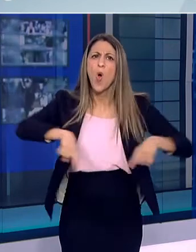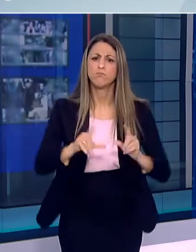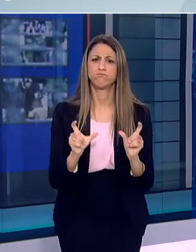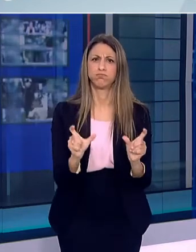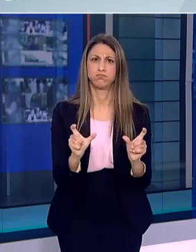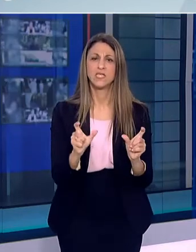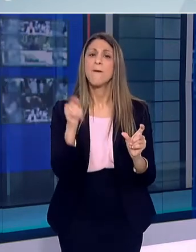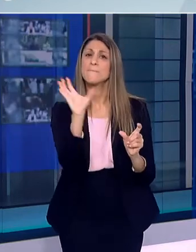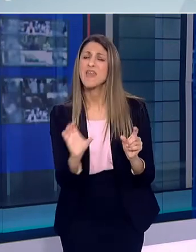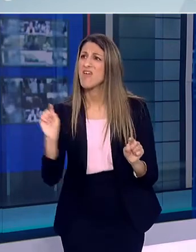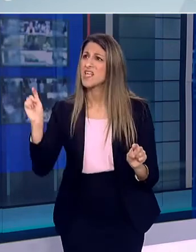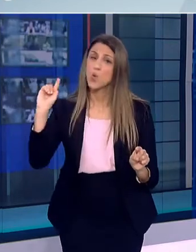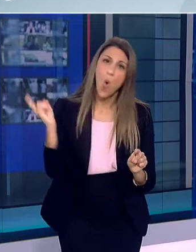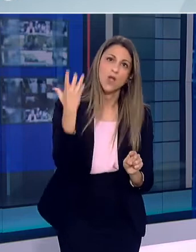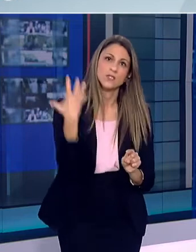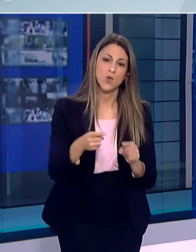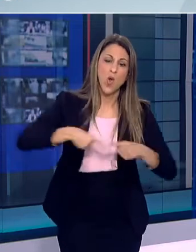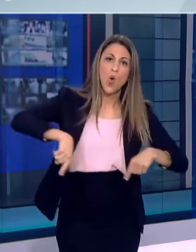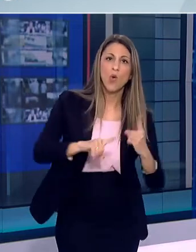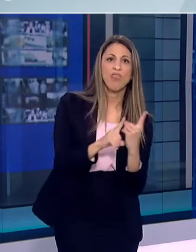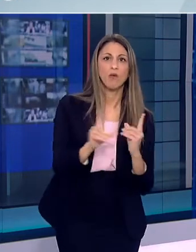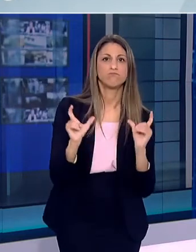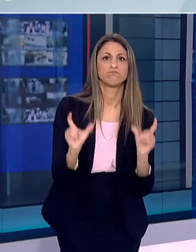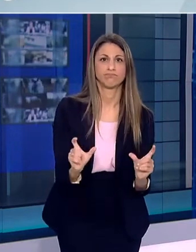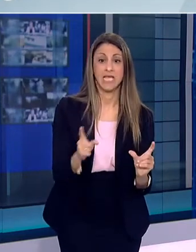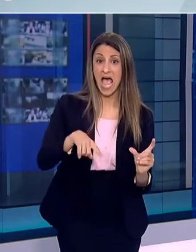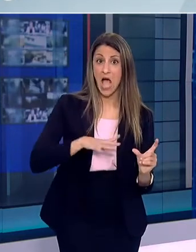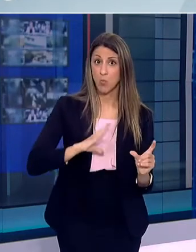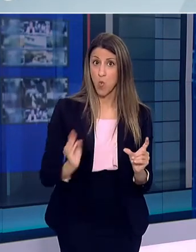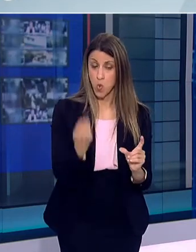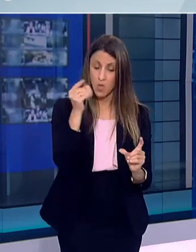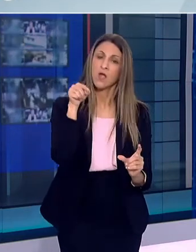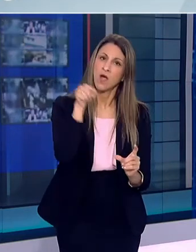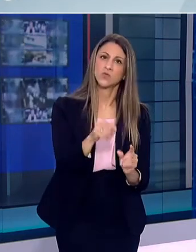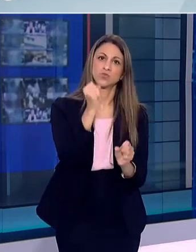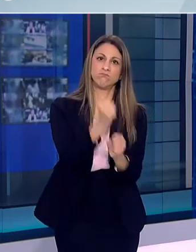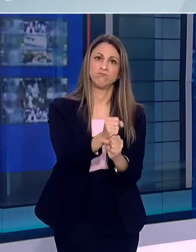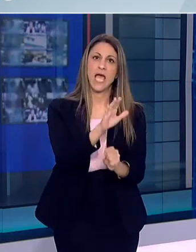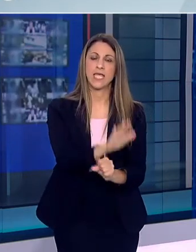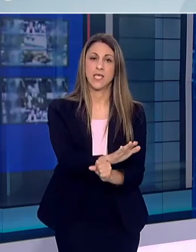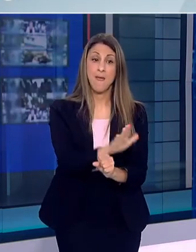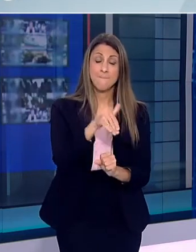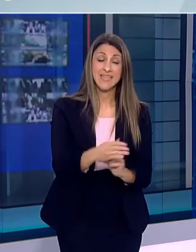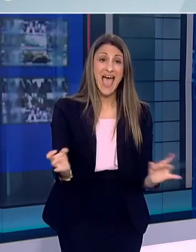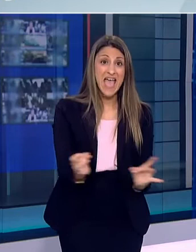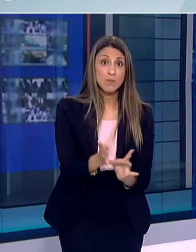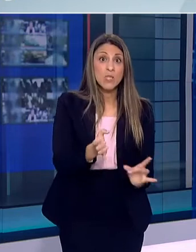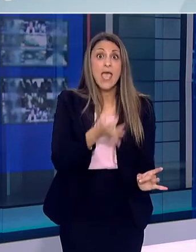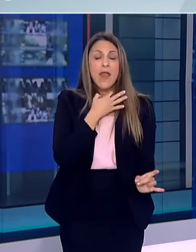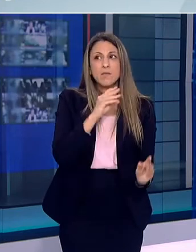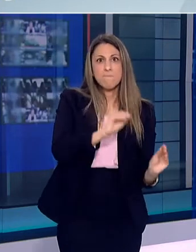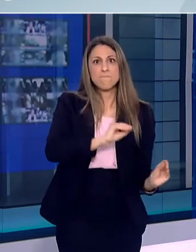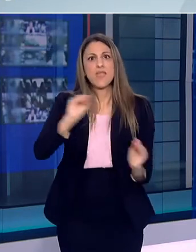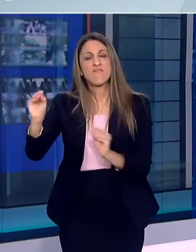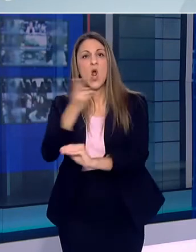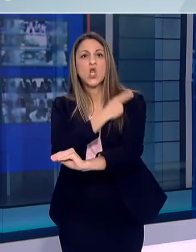τέλος ο μηχανισμός θα είναι αναπάσα στιγμή έτοιμος για διακομιδή ασθενούς σε δομή υγείας εάν αυτό κριθεί απαραίτητο ειδικά